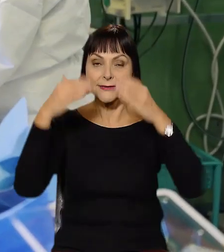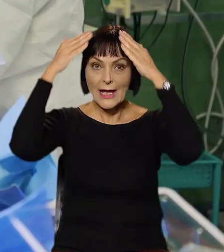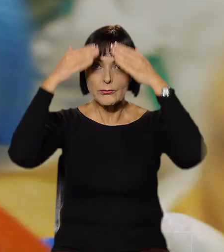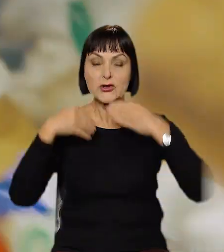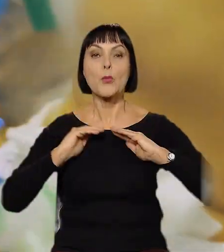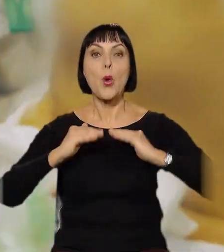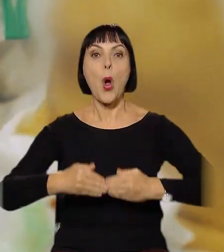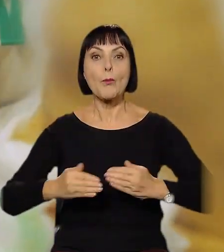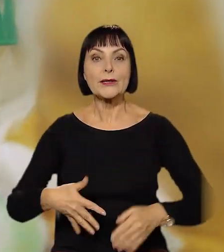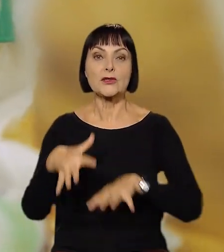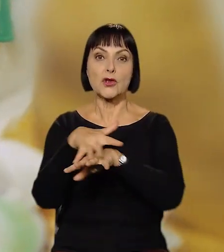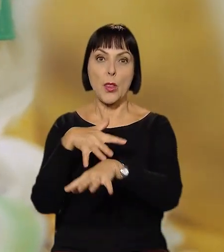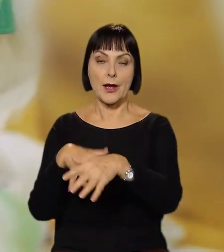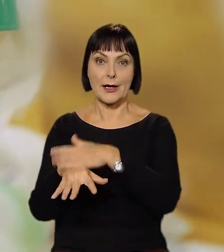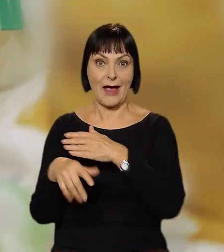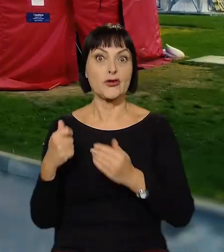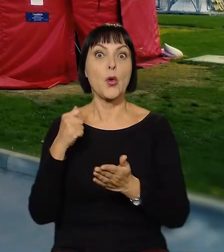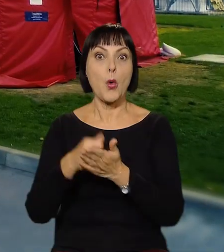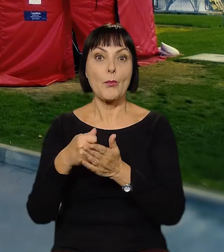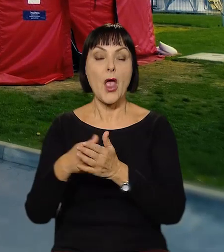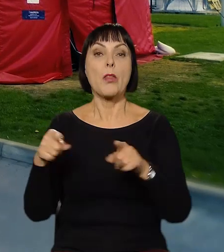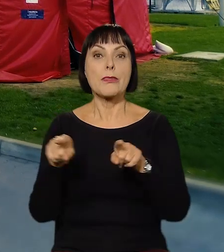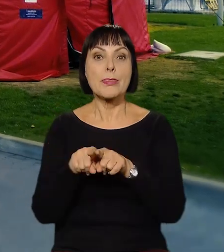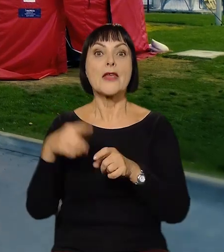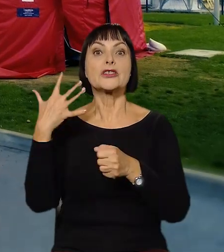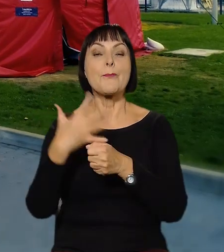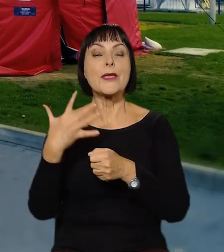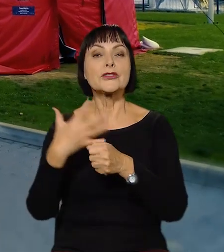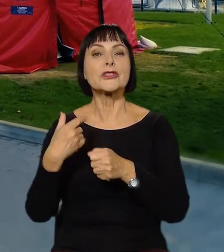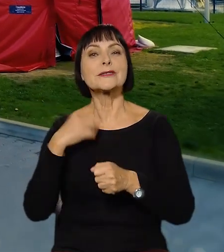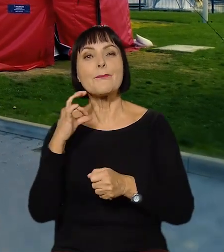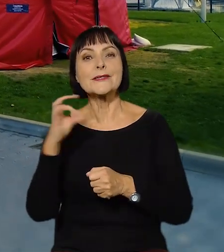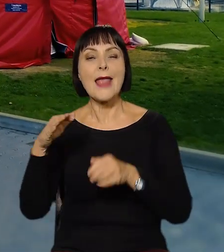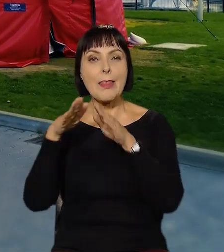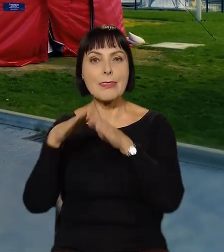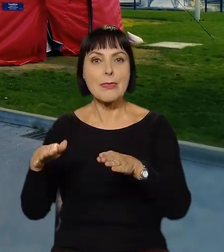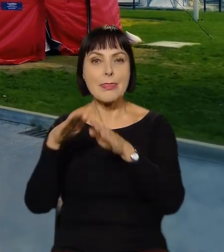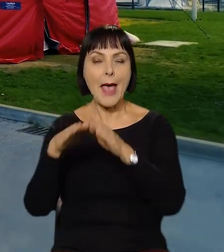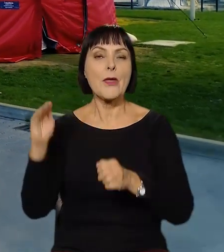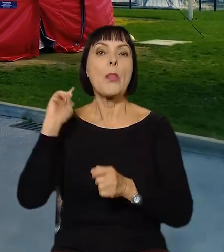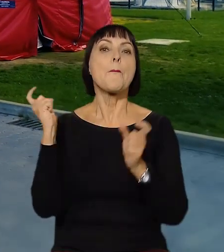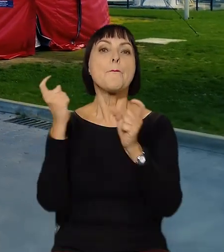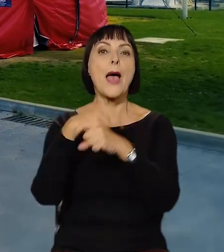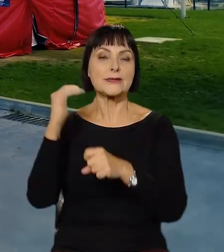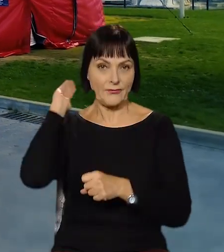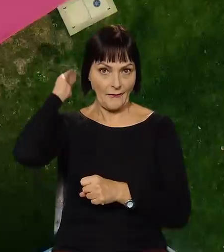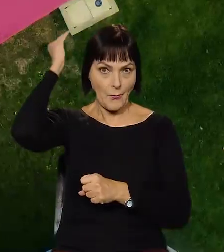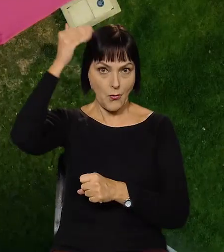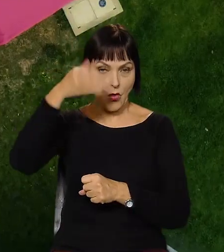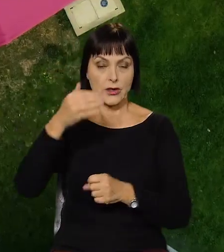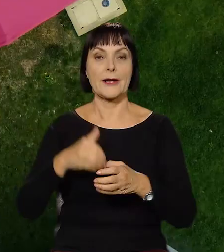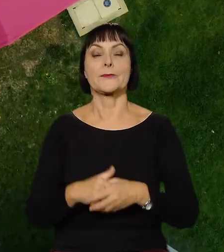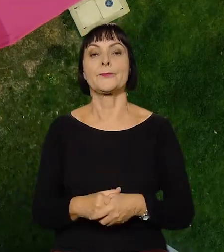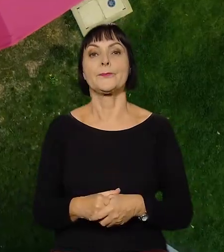kombinezony czy rękawiczki. Zakupionych zostało 50 specjalistycznych namiotów dla Państwowej Straży Pożarnej,